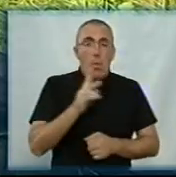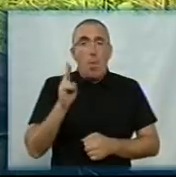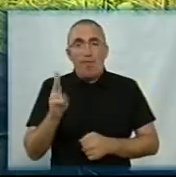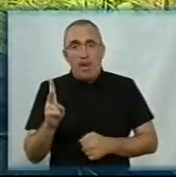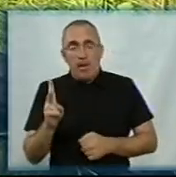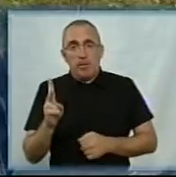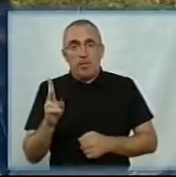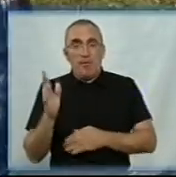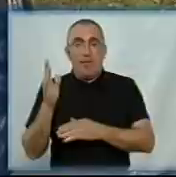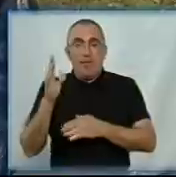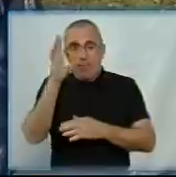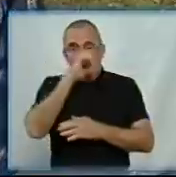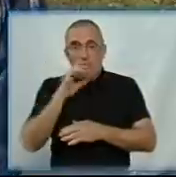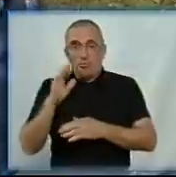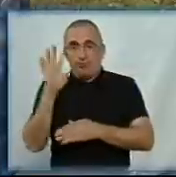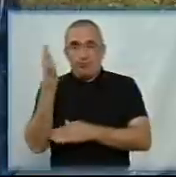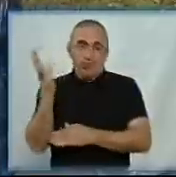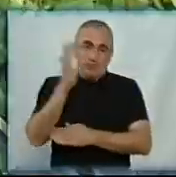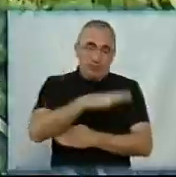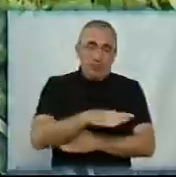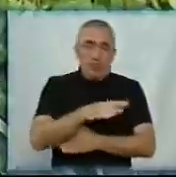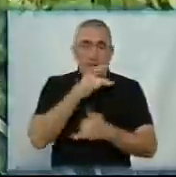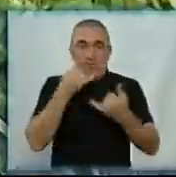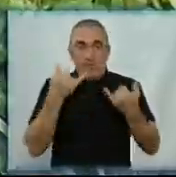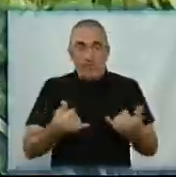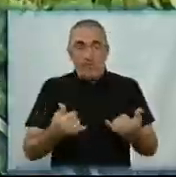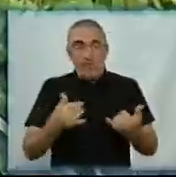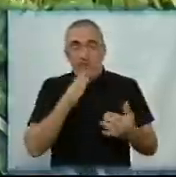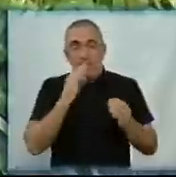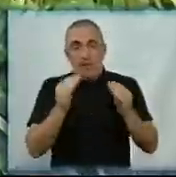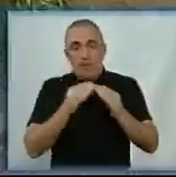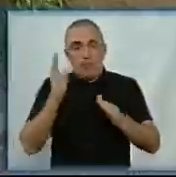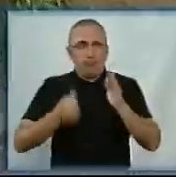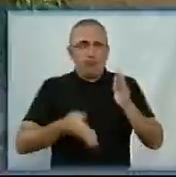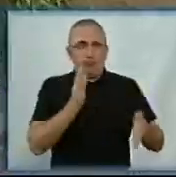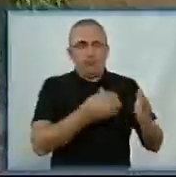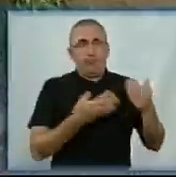Тут вночі впала вишня, розповідає двірничка. На момент зйомки о 10-й годині дерево розпиляне.